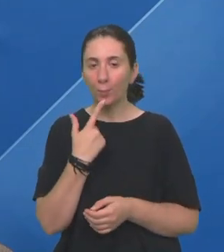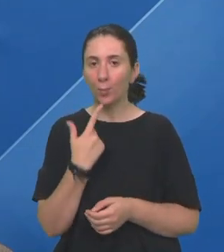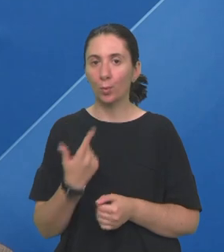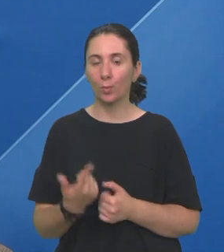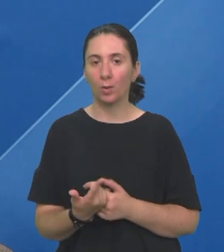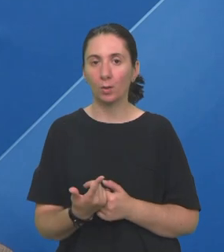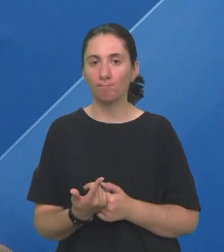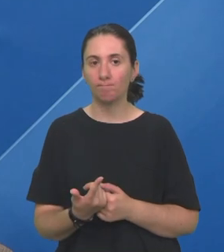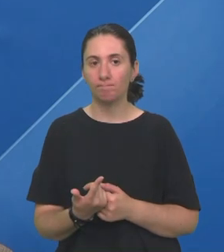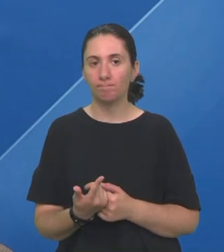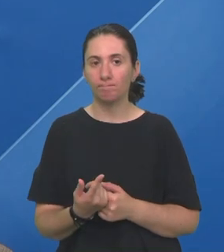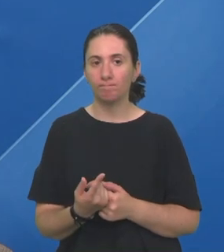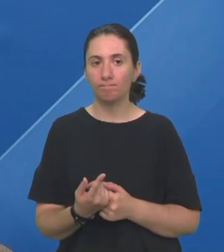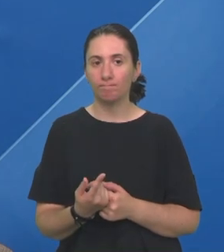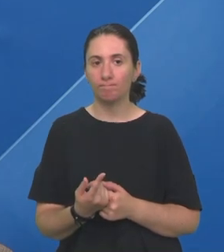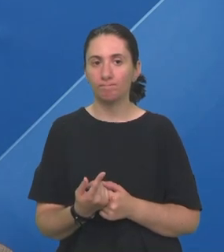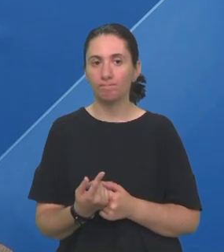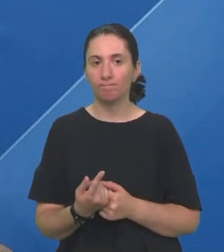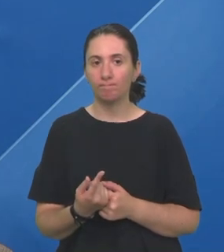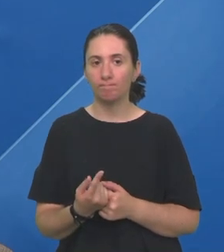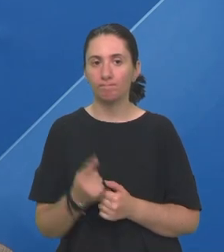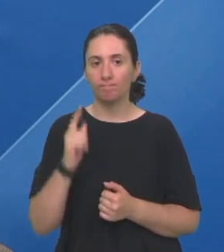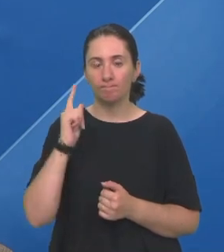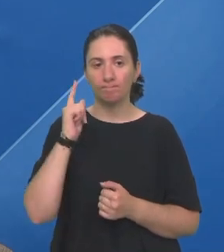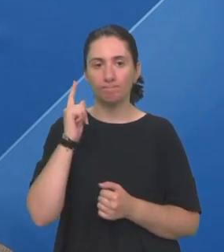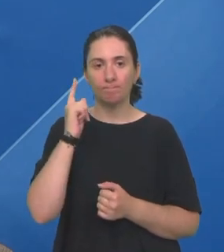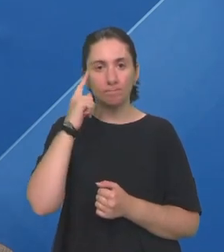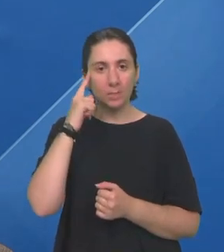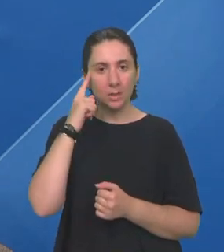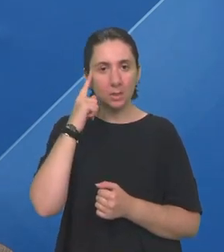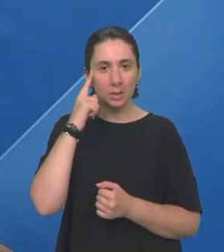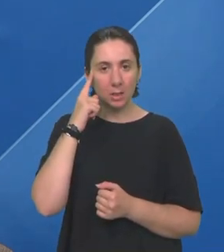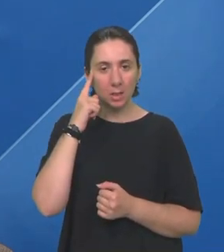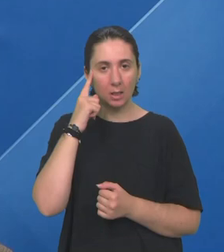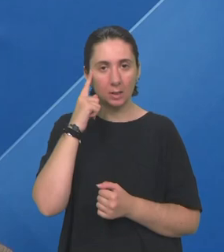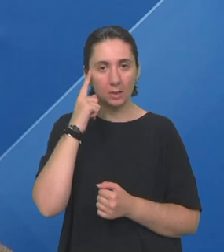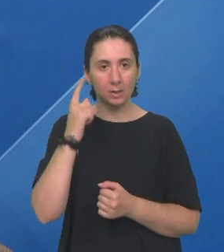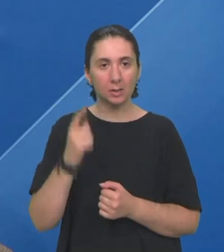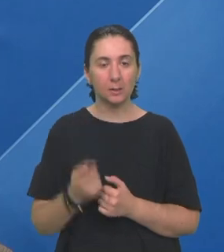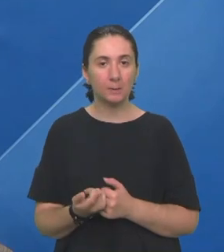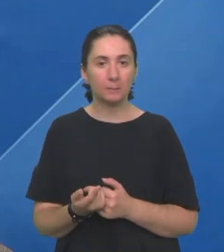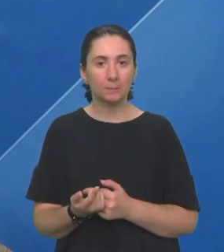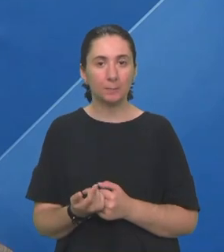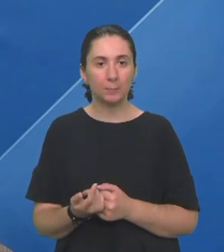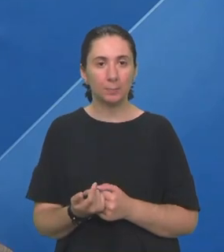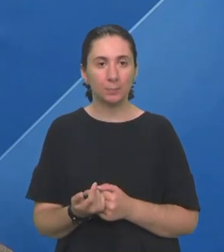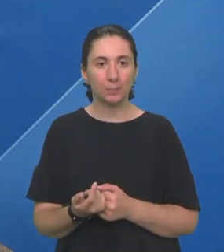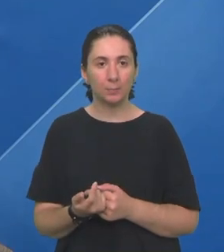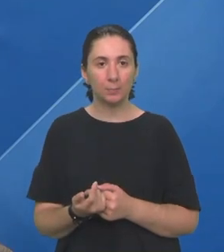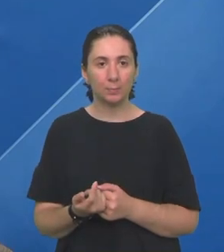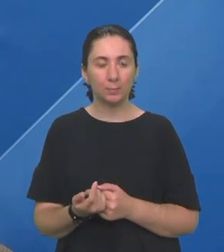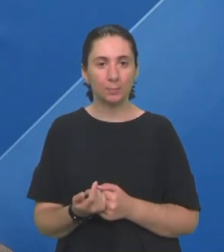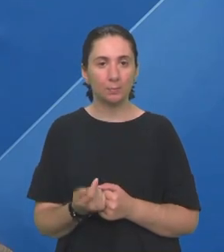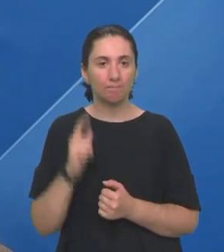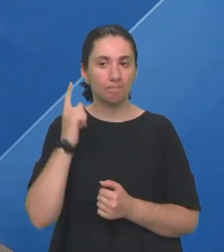Mislila sam Da budem nova od pausa Da budem pausa